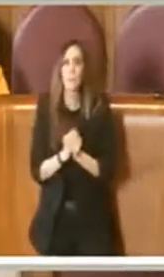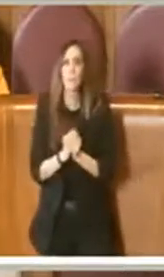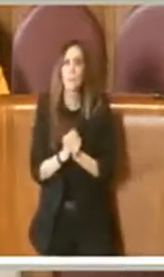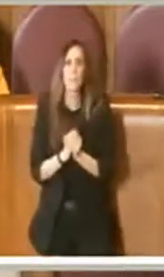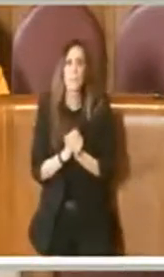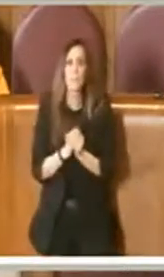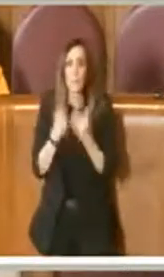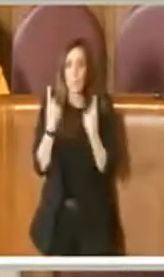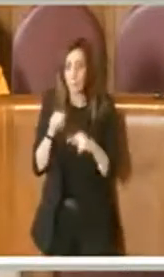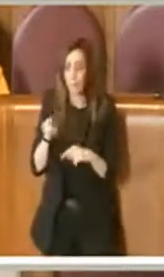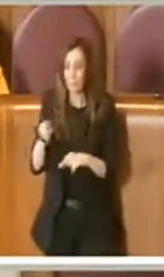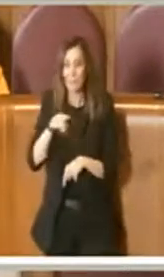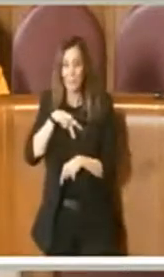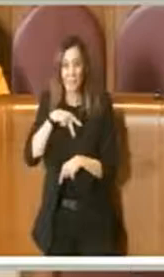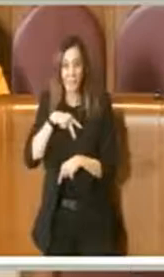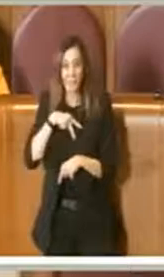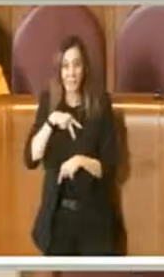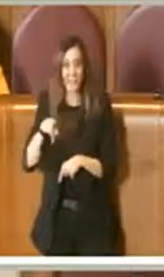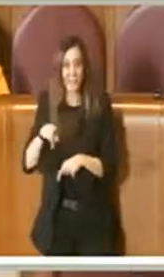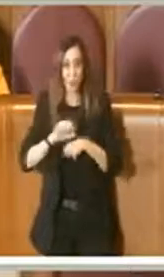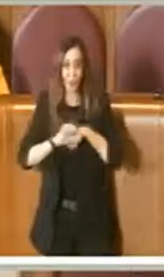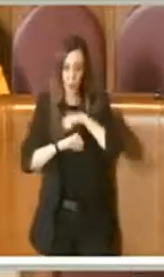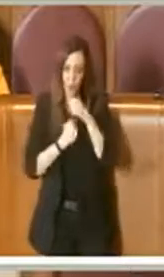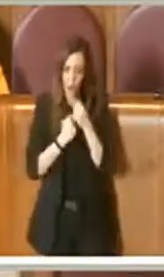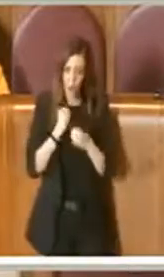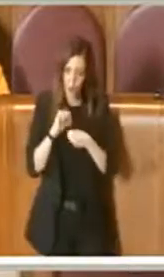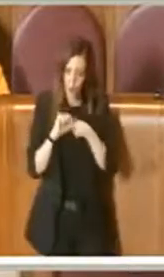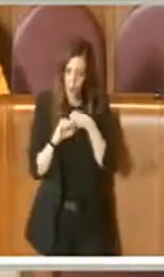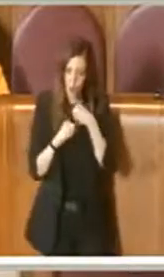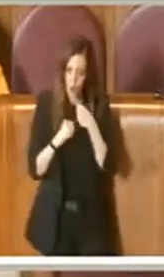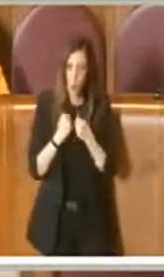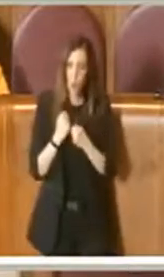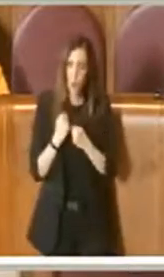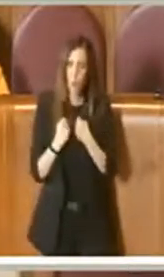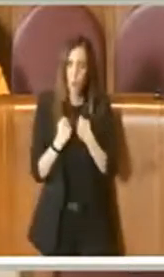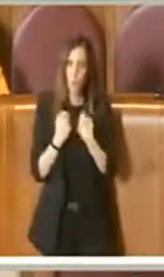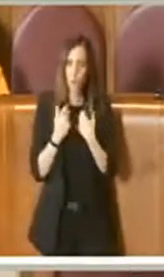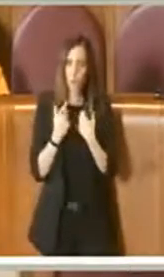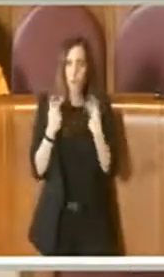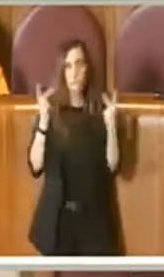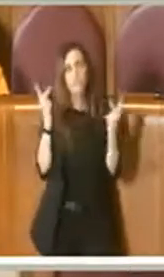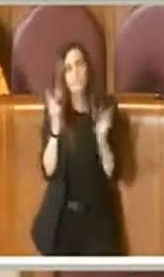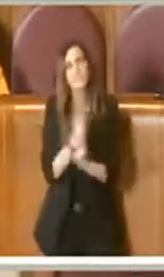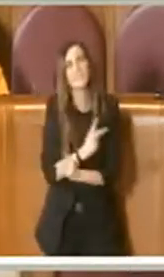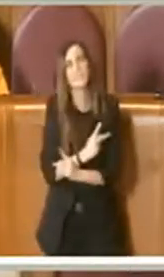Quello privato si comporta oggettivamente